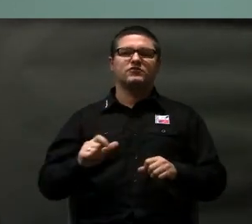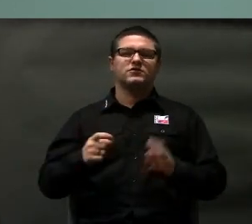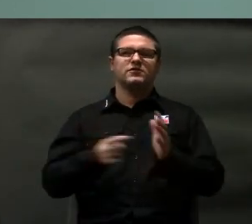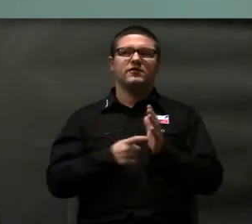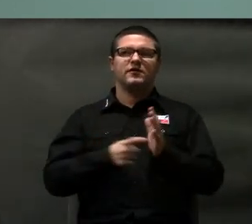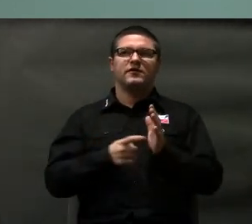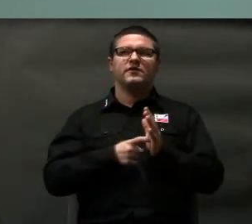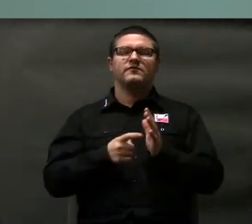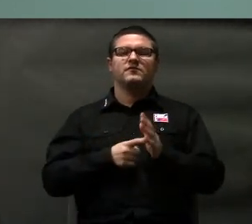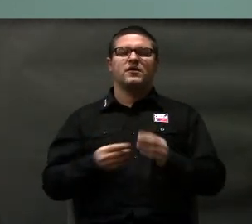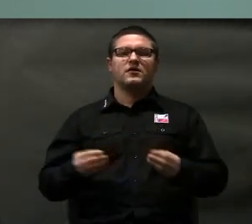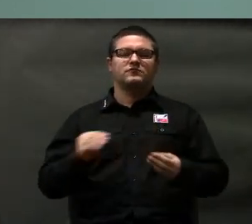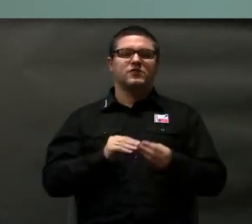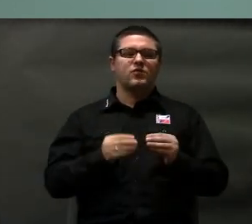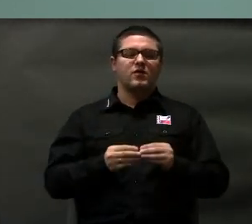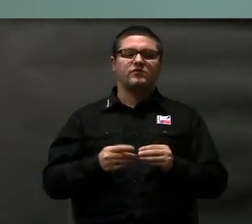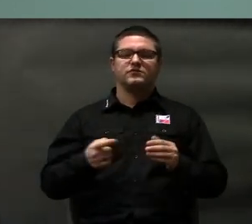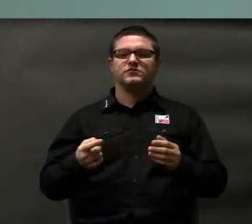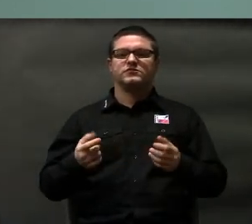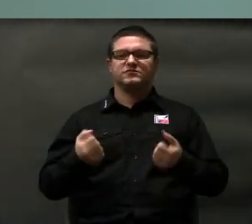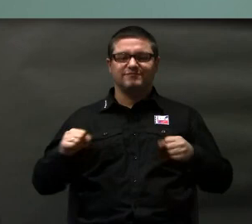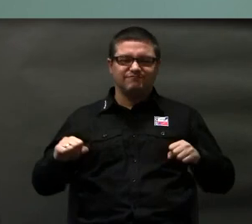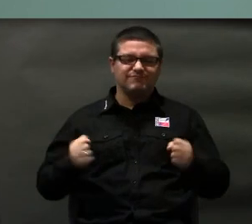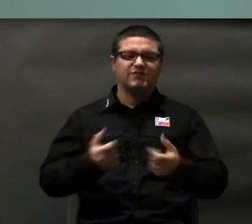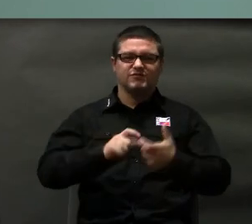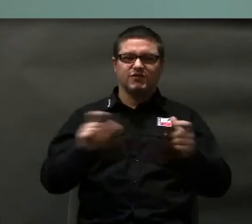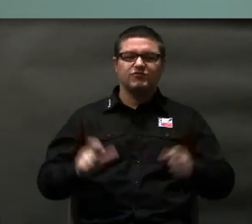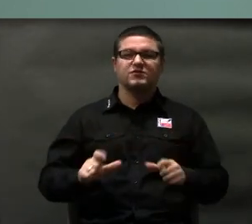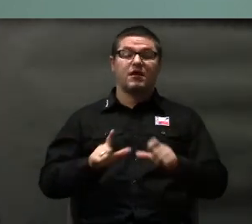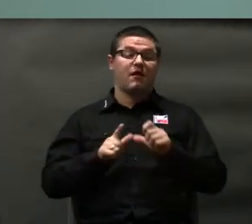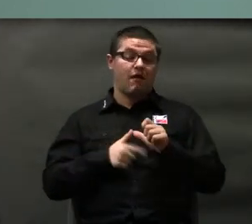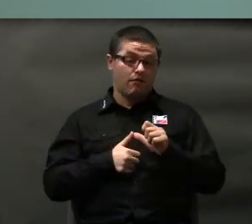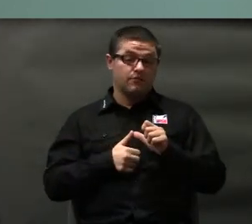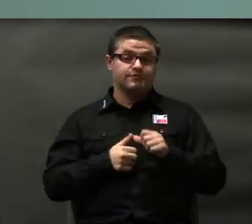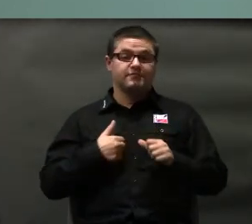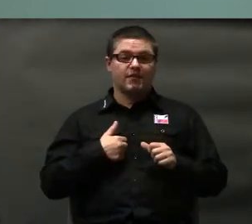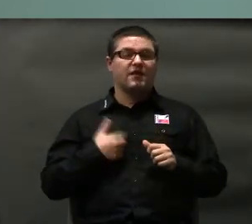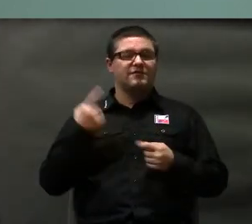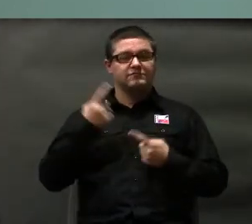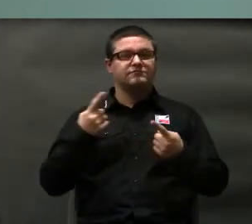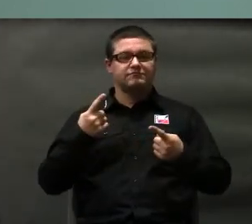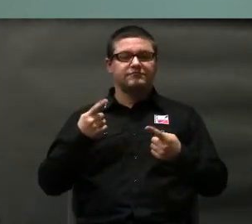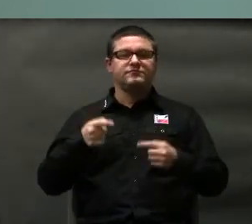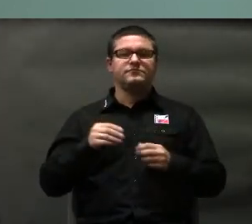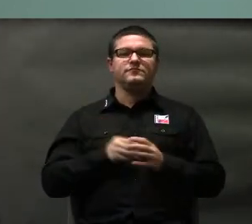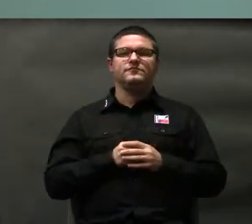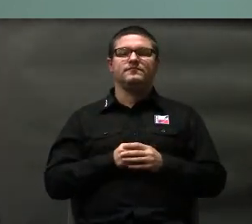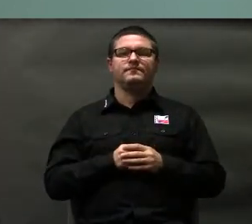nakładów i aktywności. Ale jestem przekonany, że